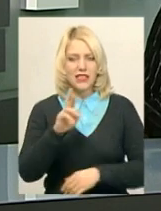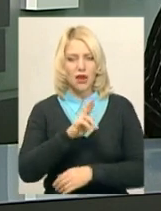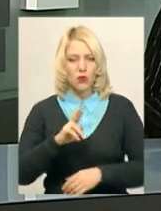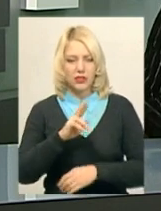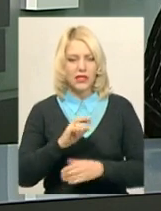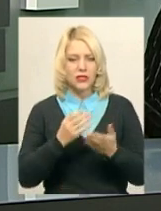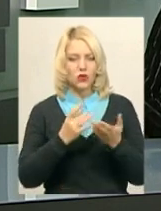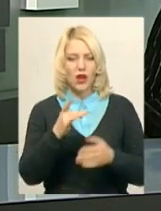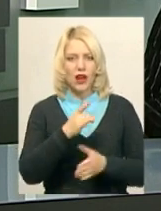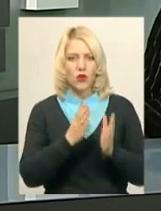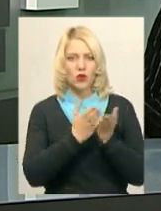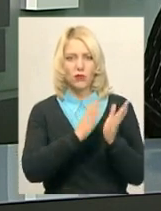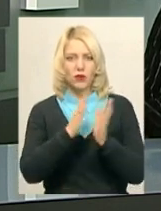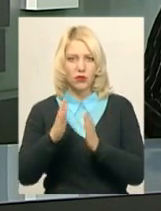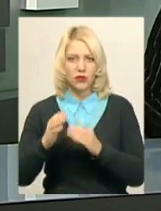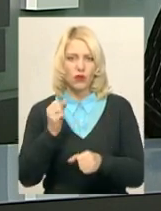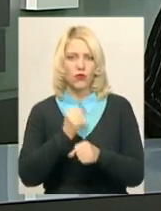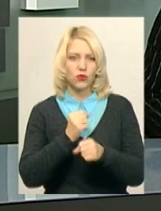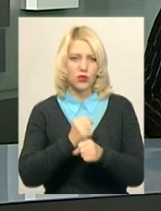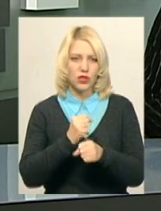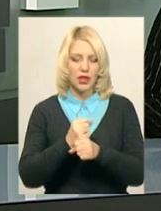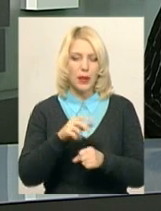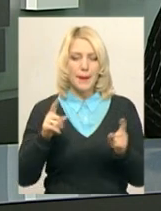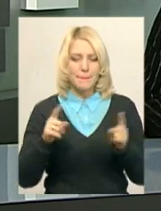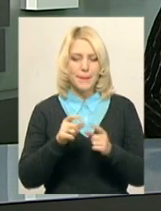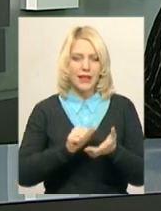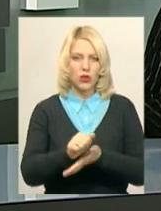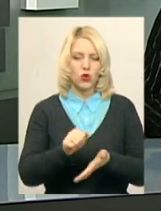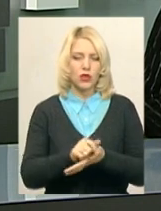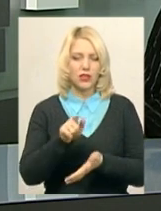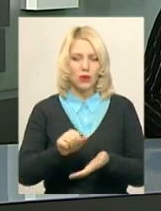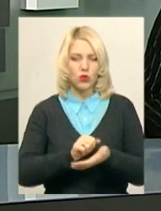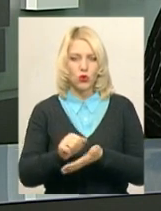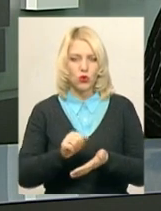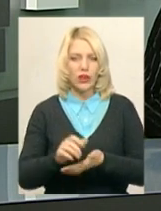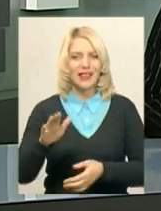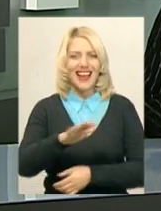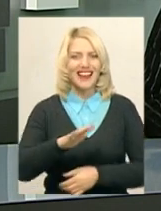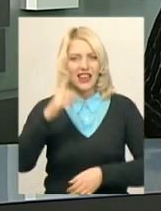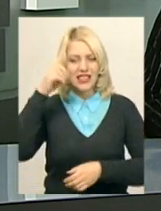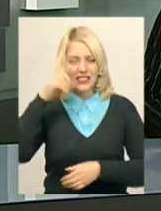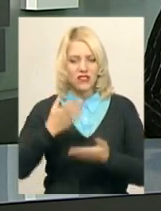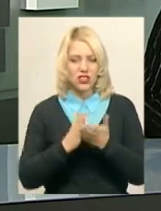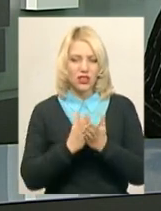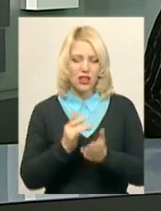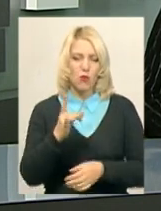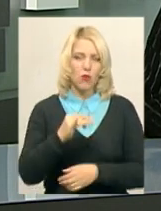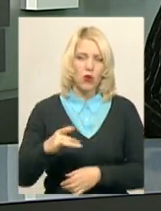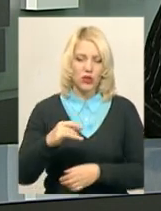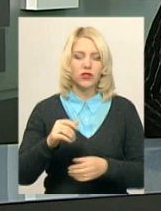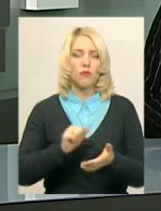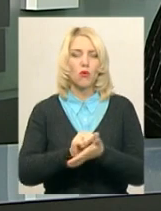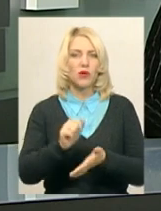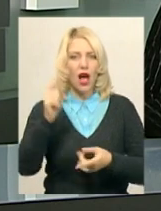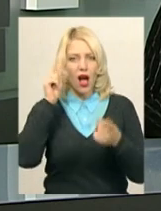бібліотеки функціонує міні-друкарня. Там формують краєзнавчі книги про район, публікують твори ярмолинецьких і хмельницьких авторів.